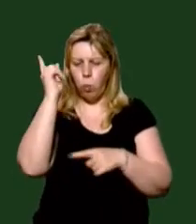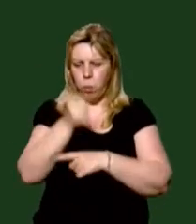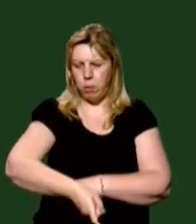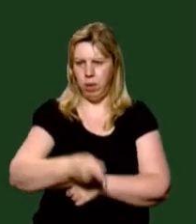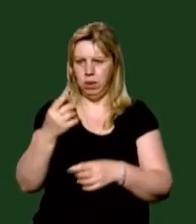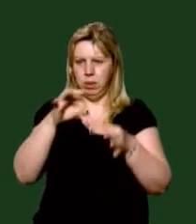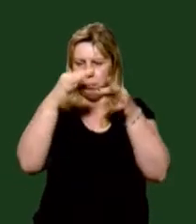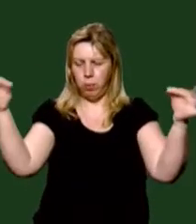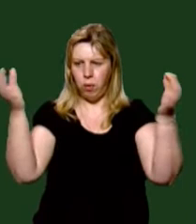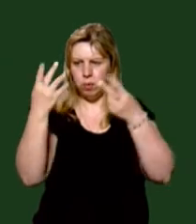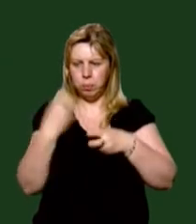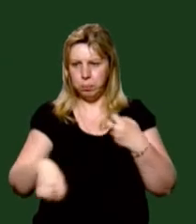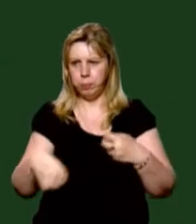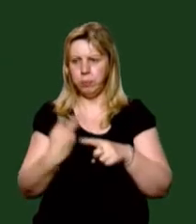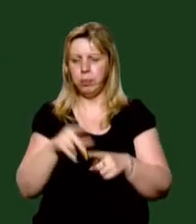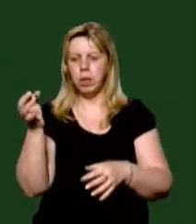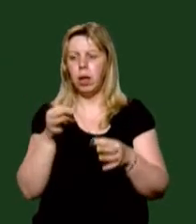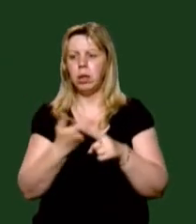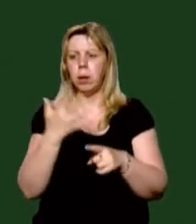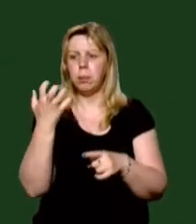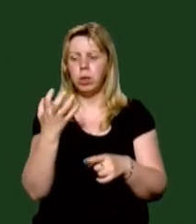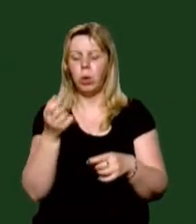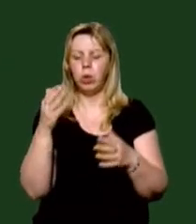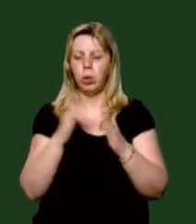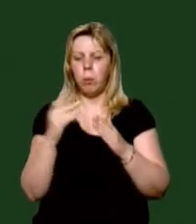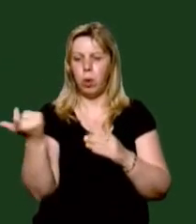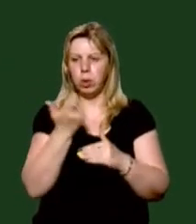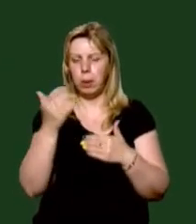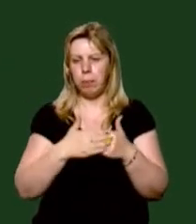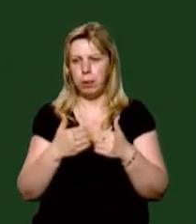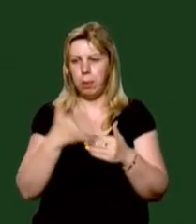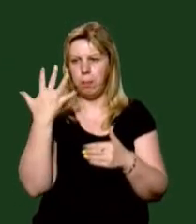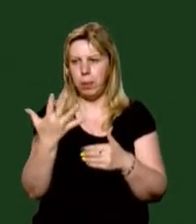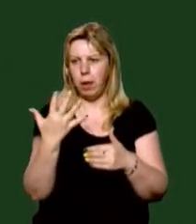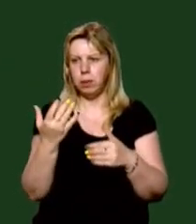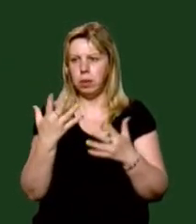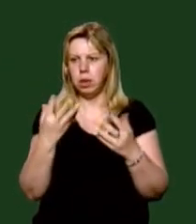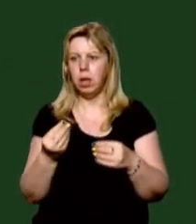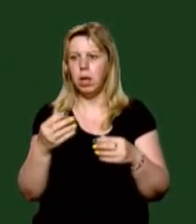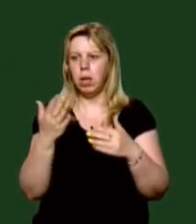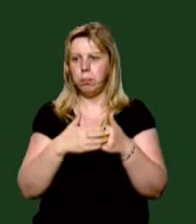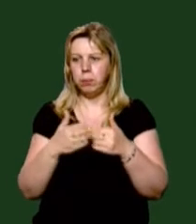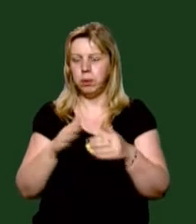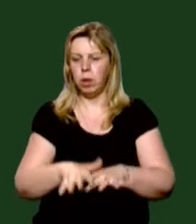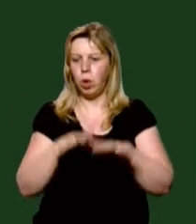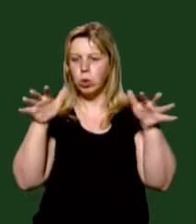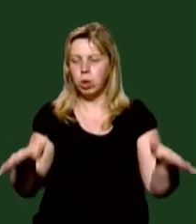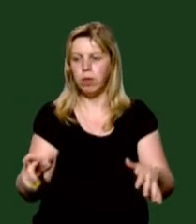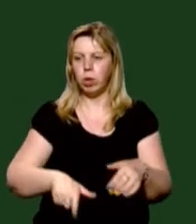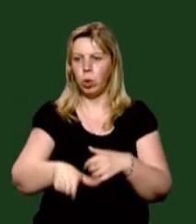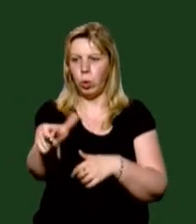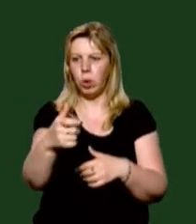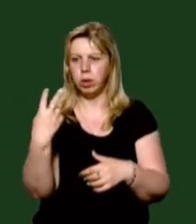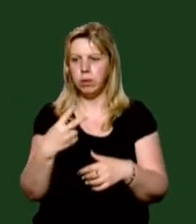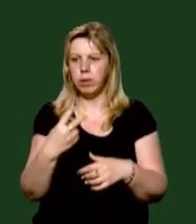впали лінії. Підтоплено до 500 домогосподарств, приблизно 5-7 хатів підзнос. Розриви по дорозі у